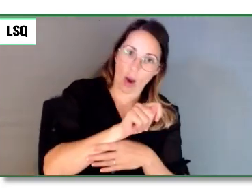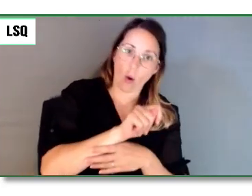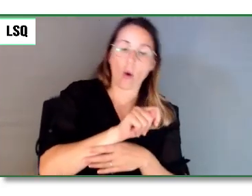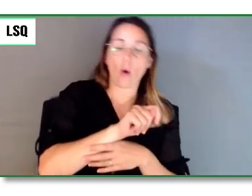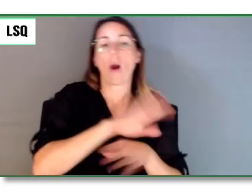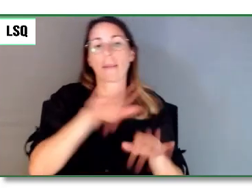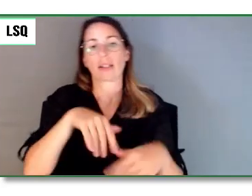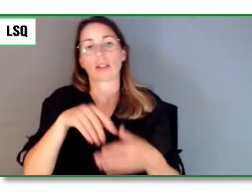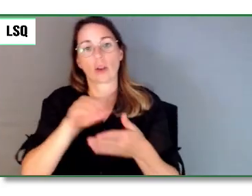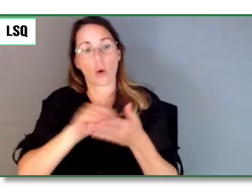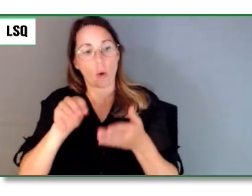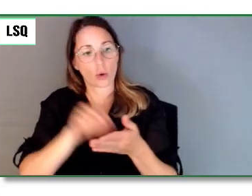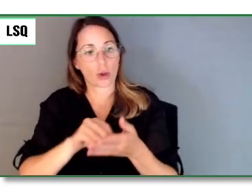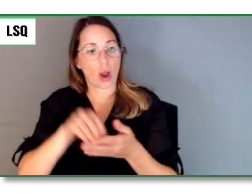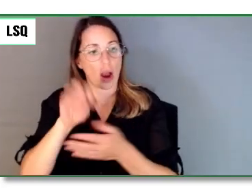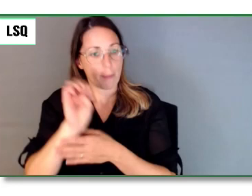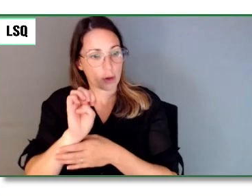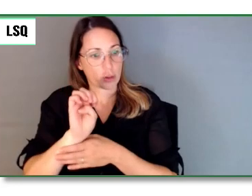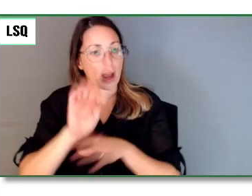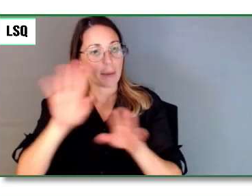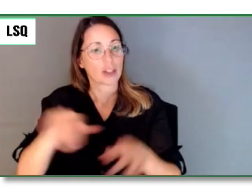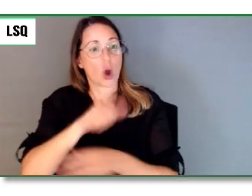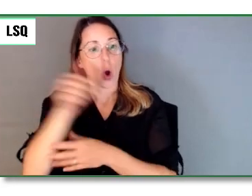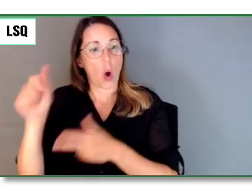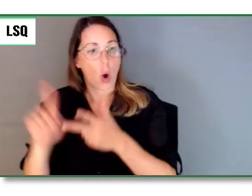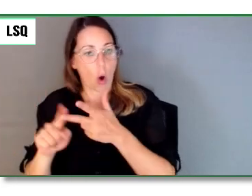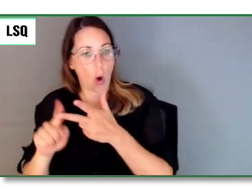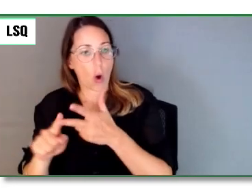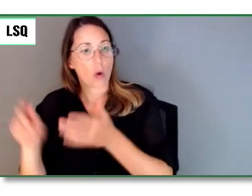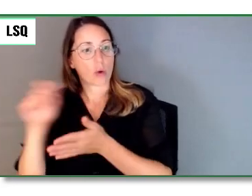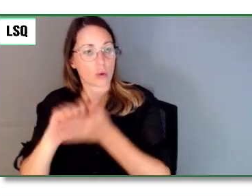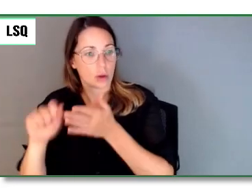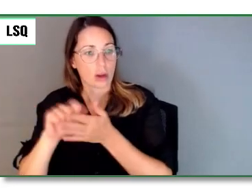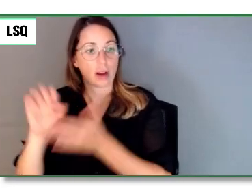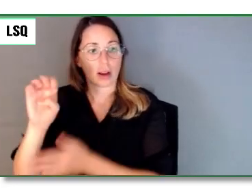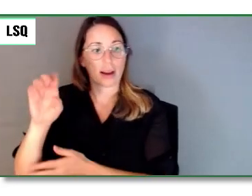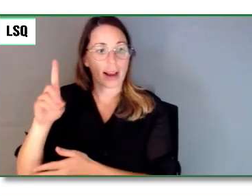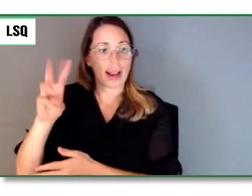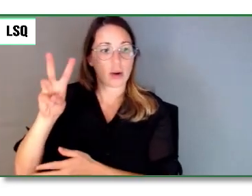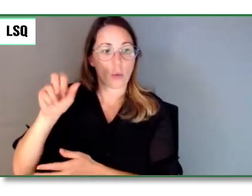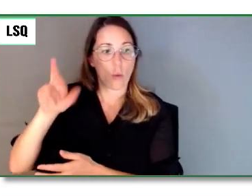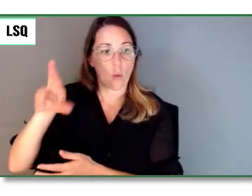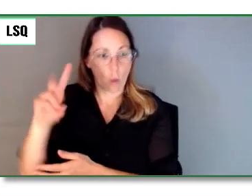roman « Des heures solitaires ». Et voici ce qu'il a à dire.